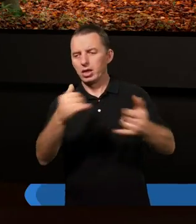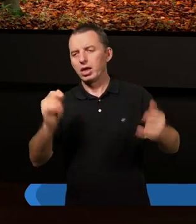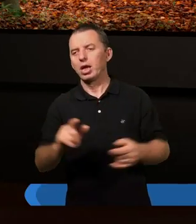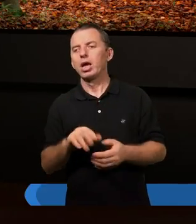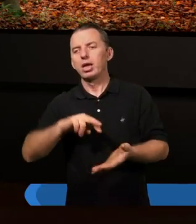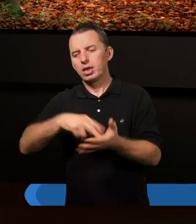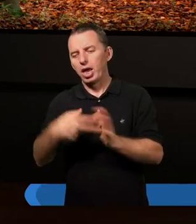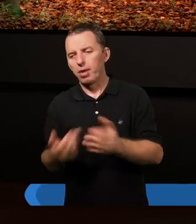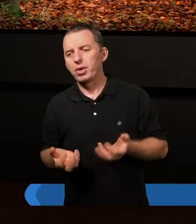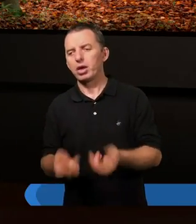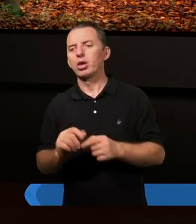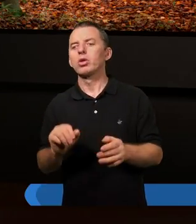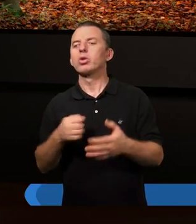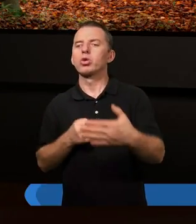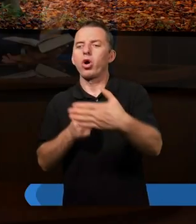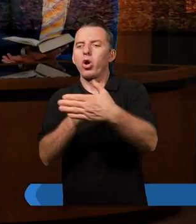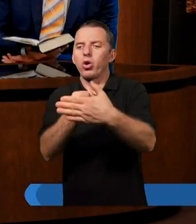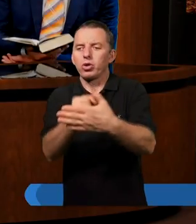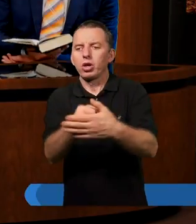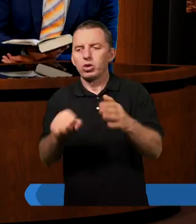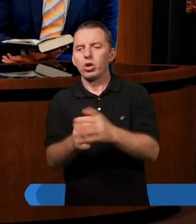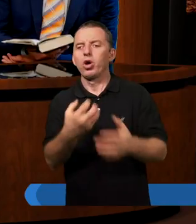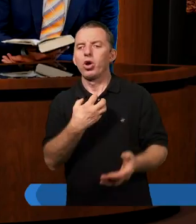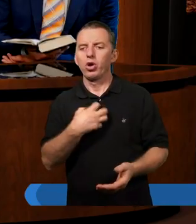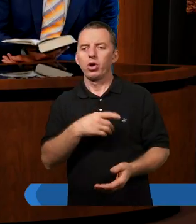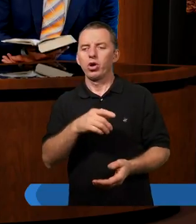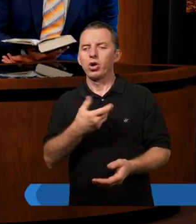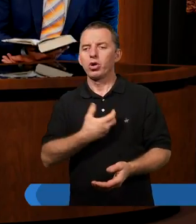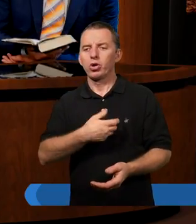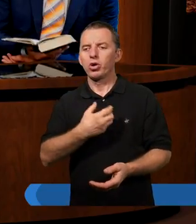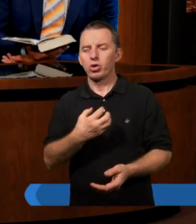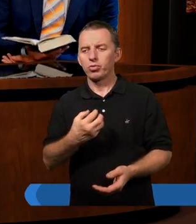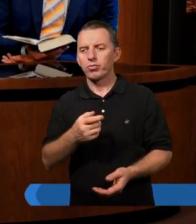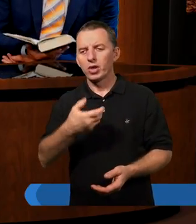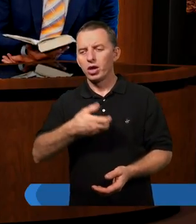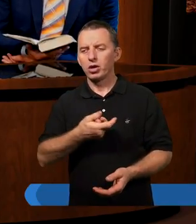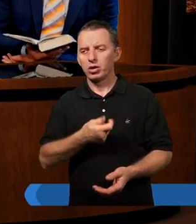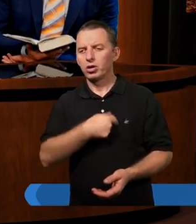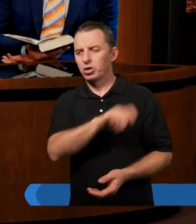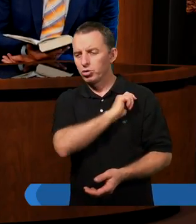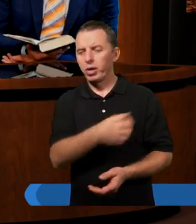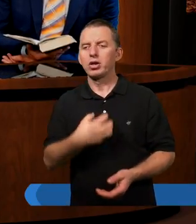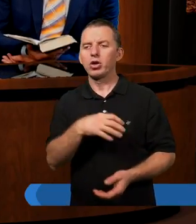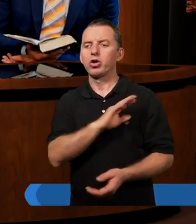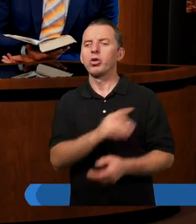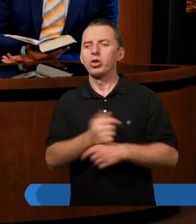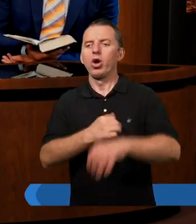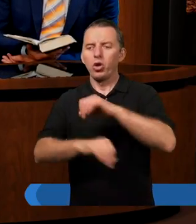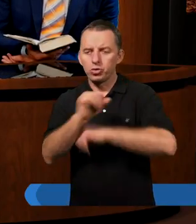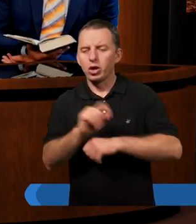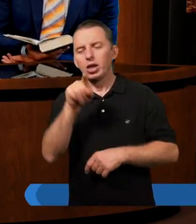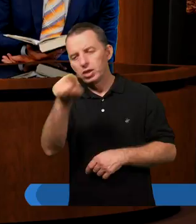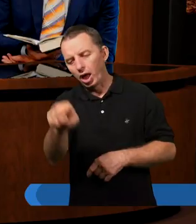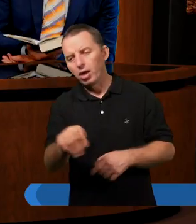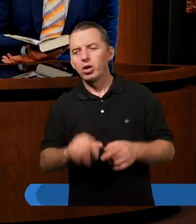zamiar, dokąd nawet dotrzeć. No do Hiszpanii. Do Hiszpanii. W zasadzie on nie wybierał się do Rzymu, żeby